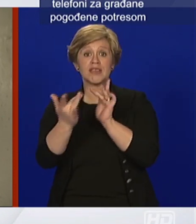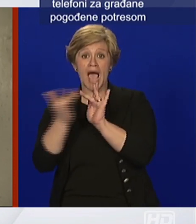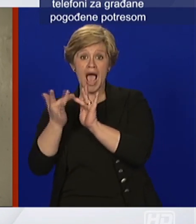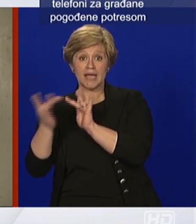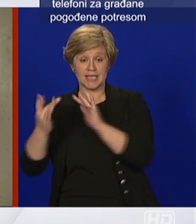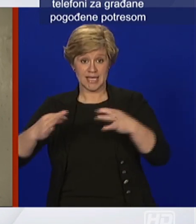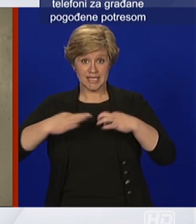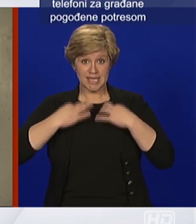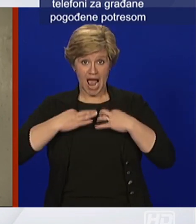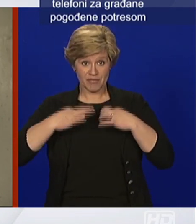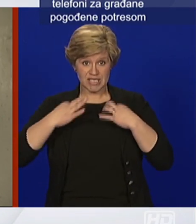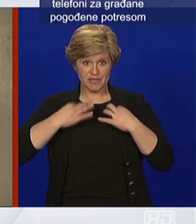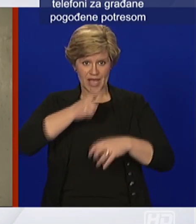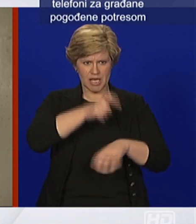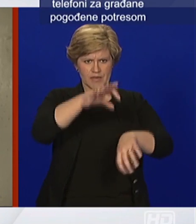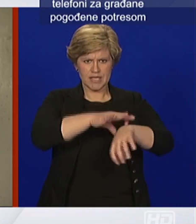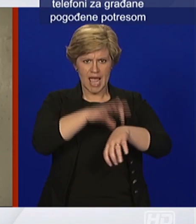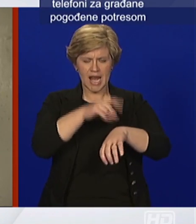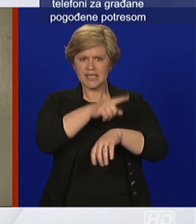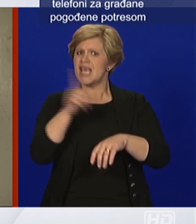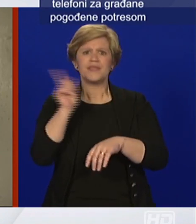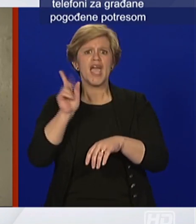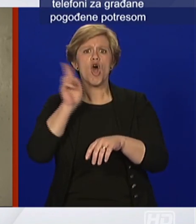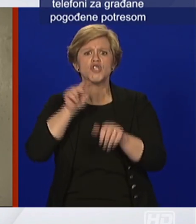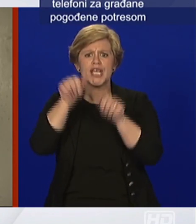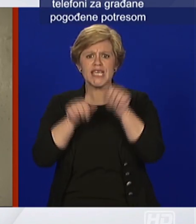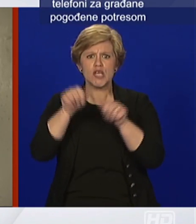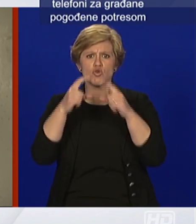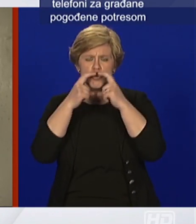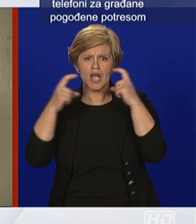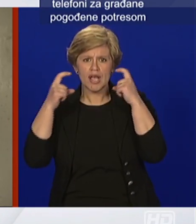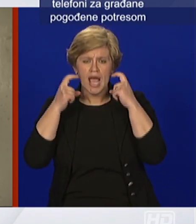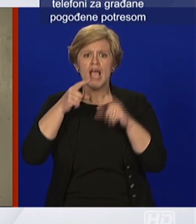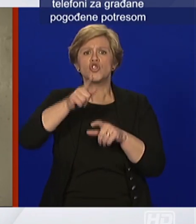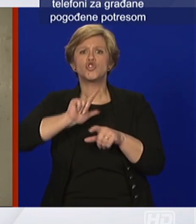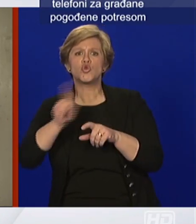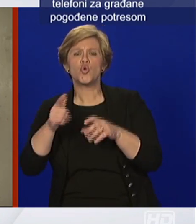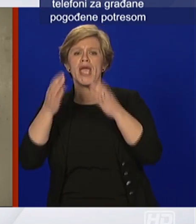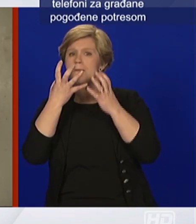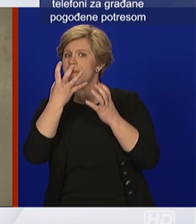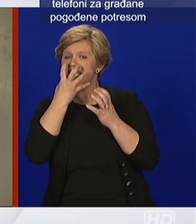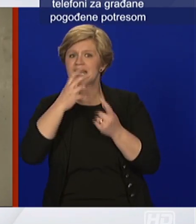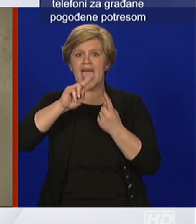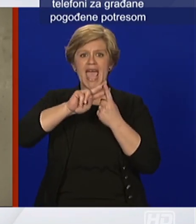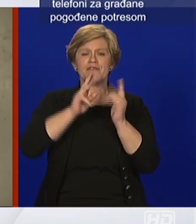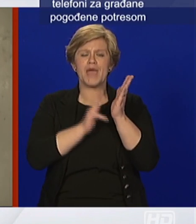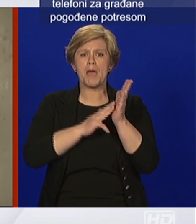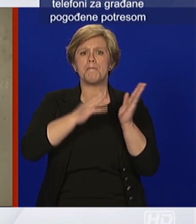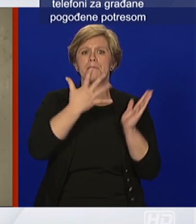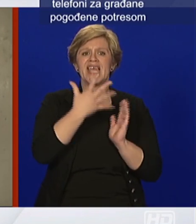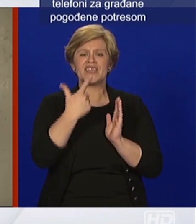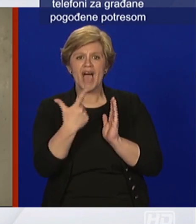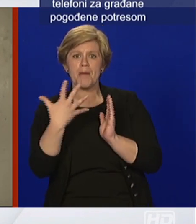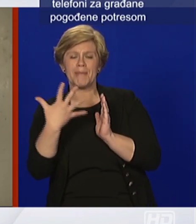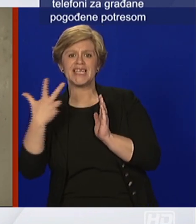su potrebne drugčije maske, ne kiruške, nego to su tzv. FFP2 i FFP3 maske koje imaju filtere koje sprečavaju